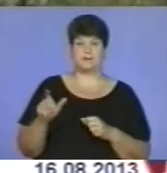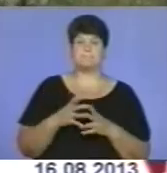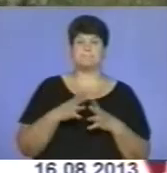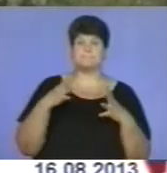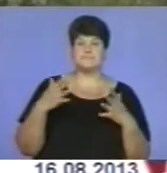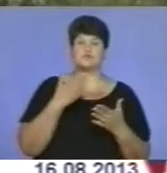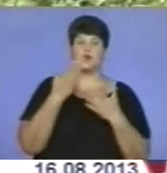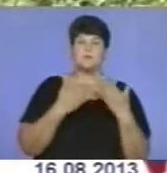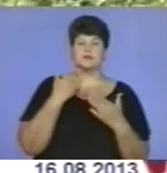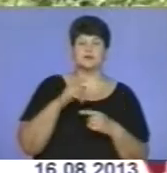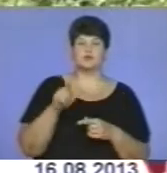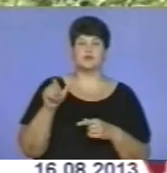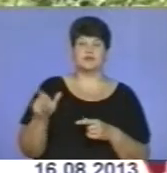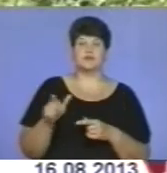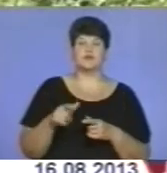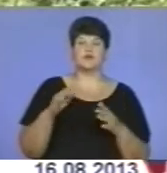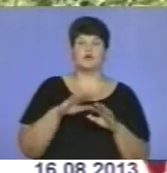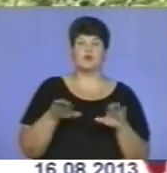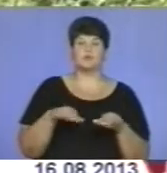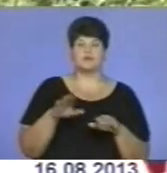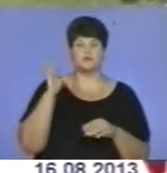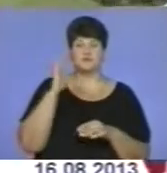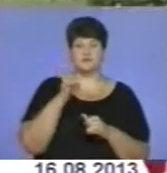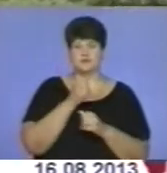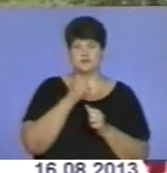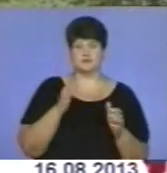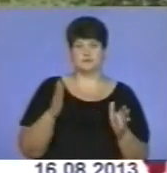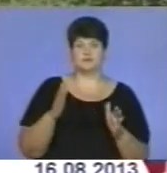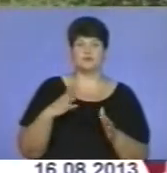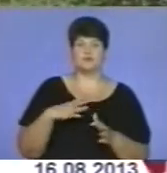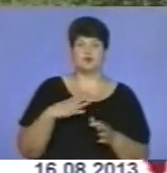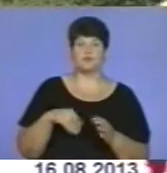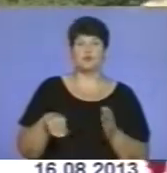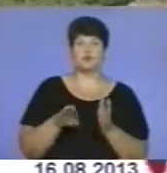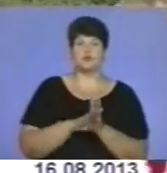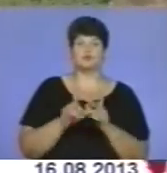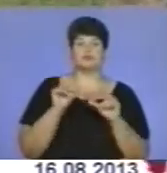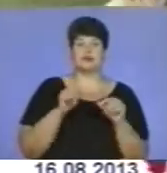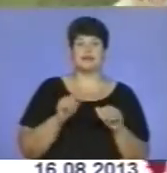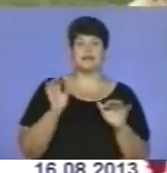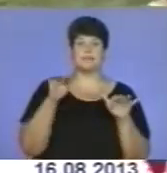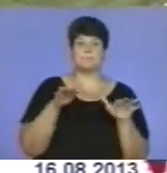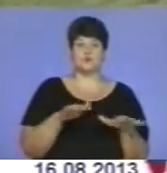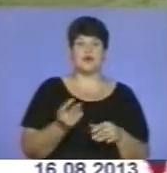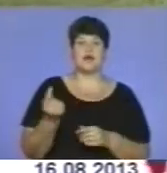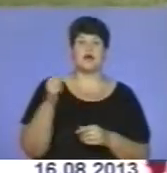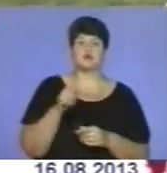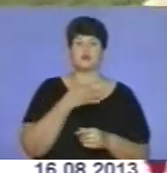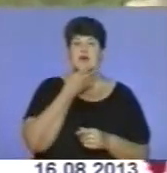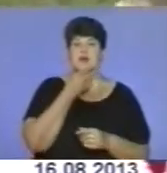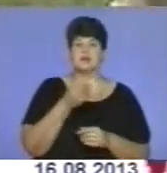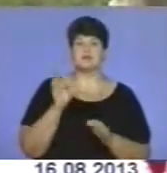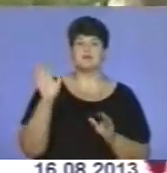опитаних тернополян купатися у водоймах парку не наважується. Ми чекаємо відпуска, щоб поїхати на море. А тут красиво